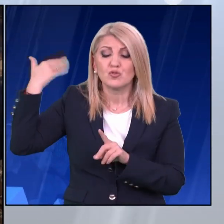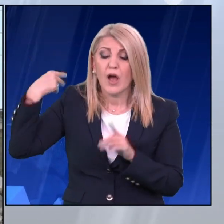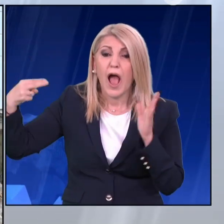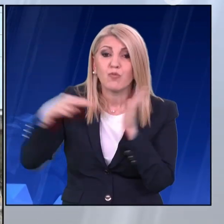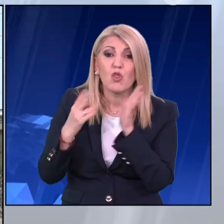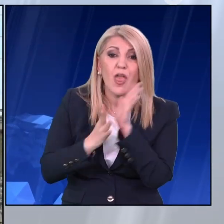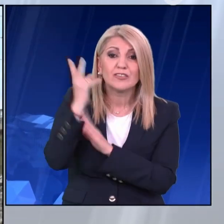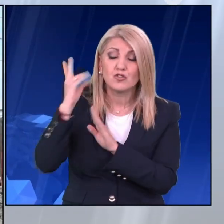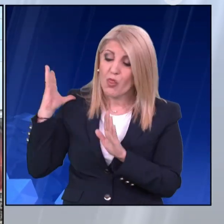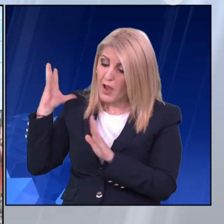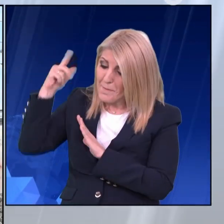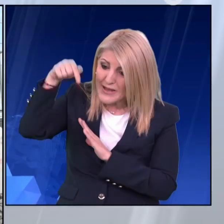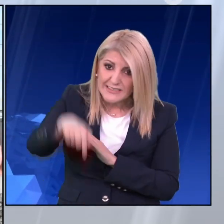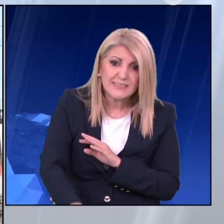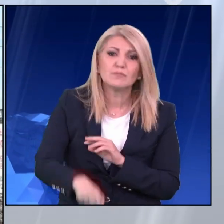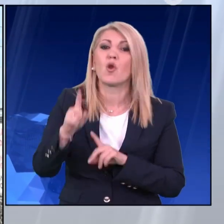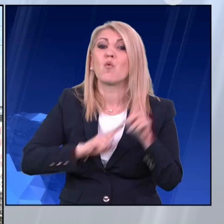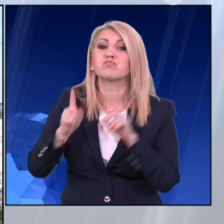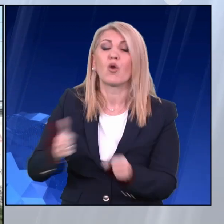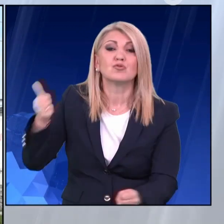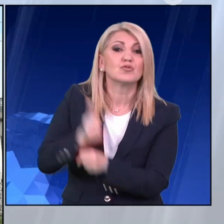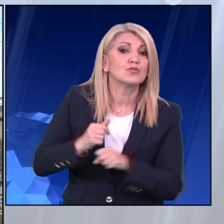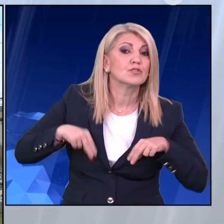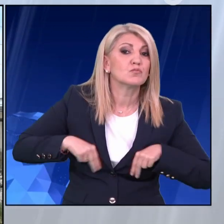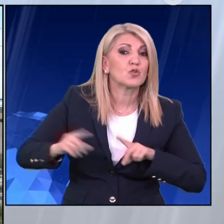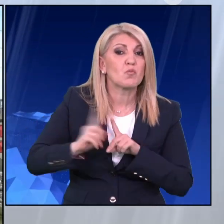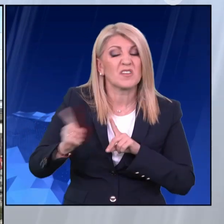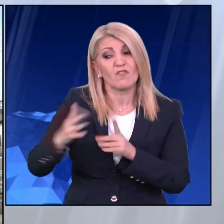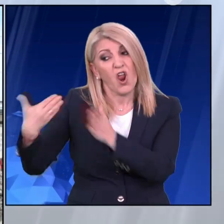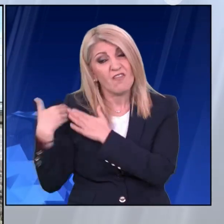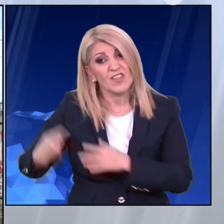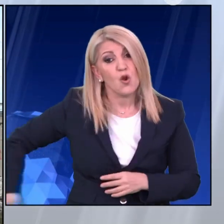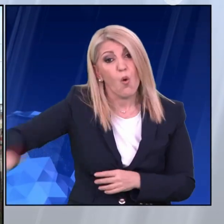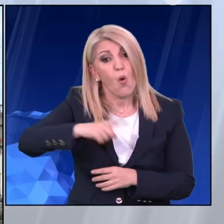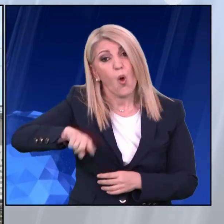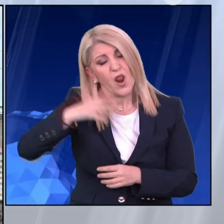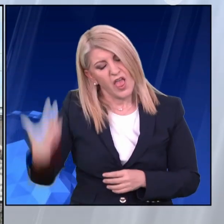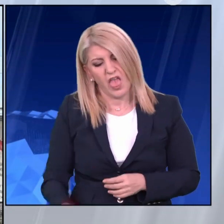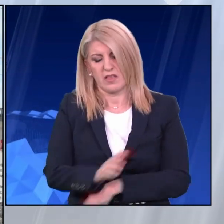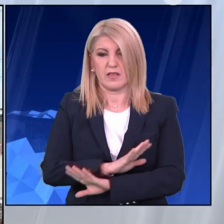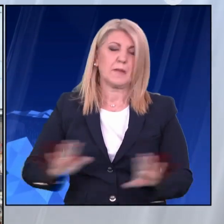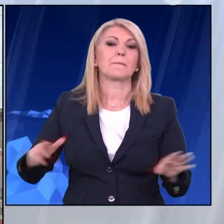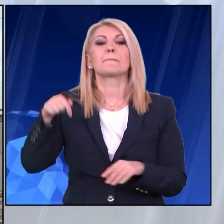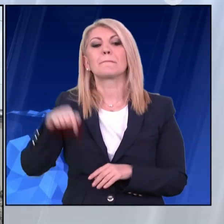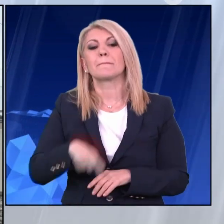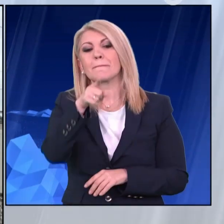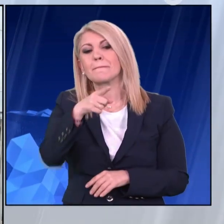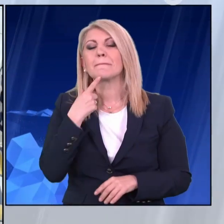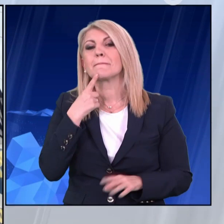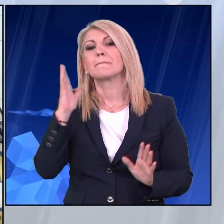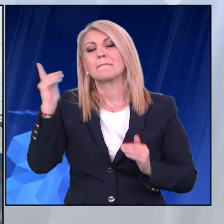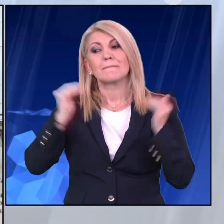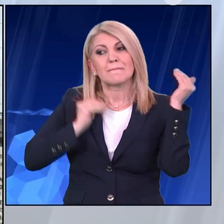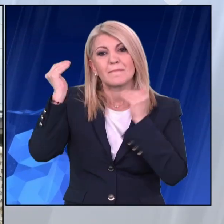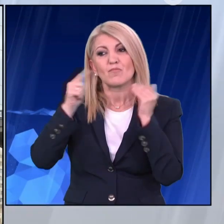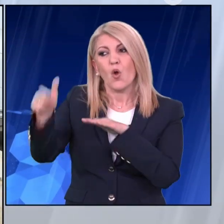μετά. Ενώ ευθύνες πολιτικών προσώπων διαπιστώνουν όλα τα κόμματα με την πλεύση ελευθερίας να καταθέτει πρόταση δυσπιστίας κατά του Προέδρου